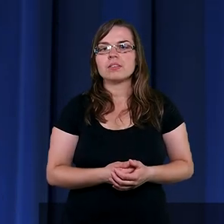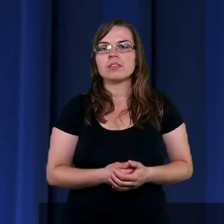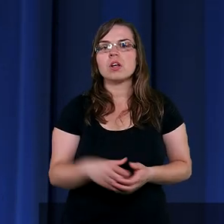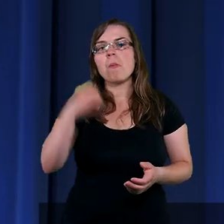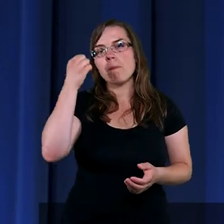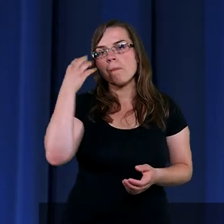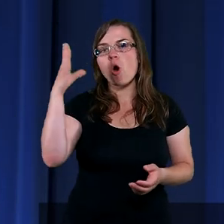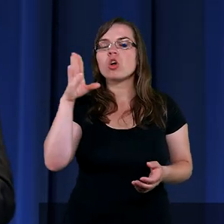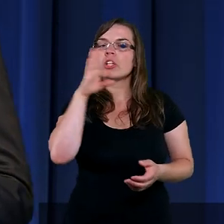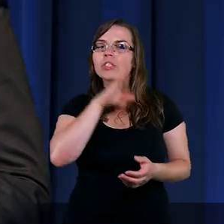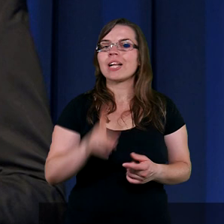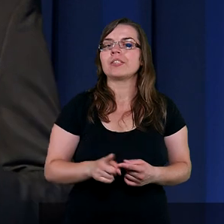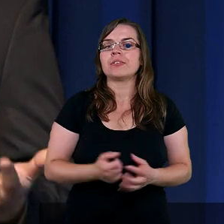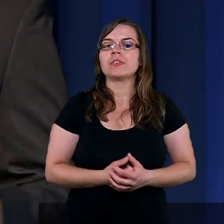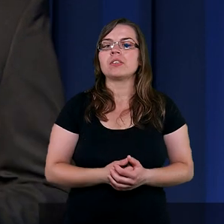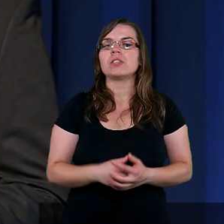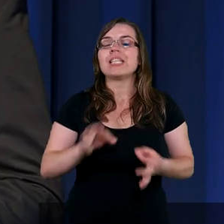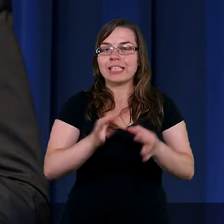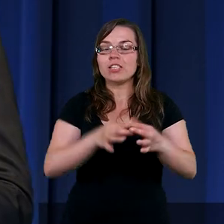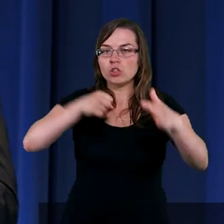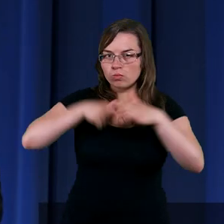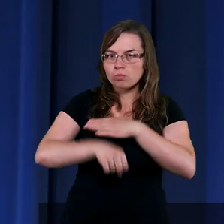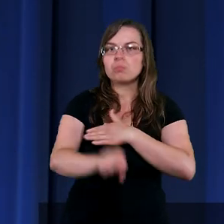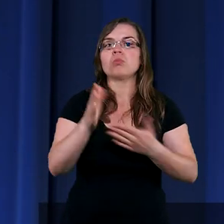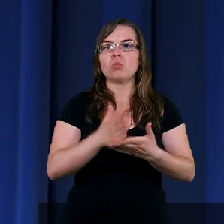Mojżesz kiedy się urodził,